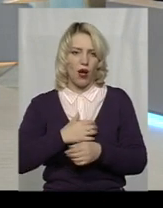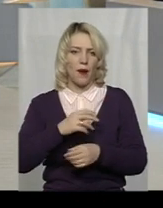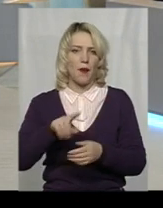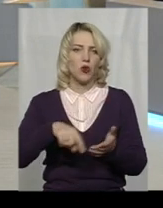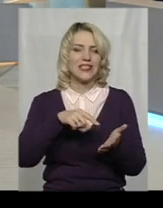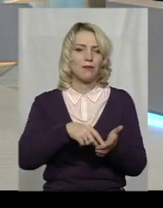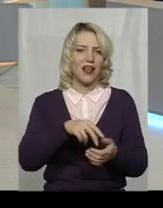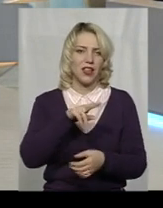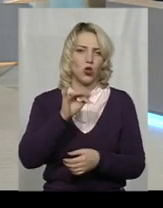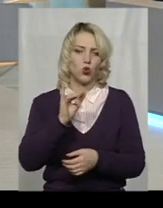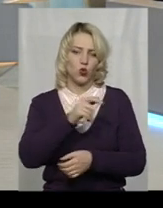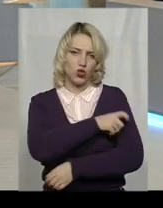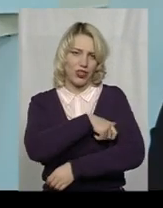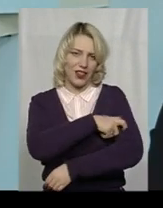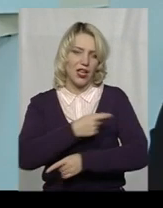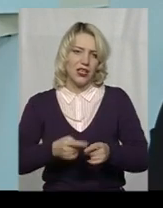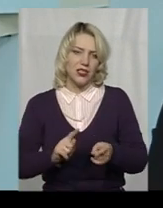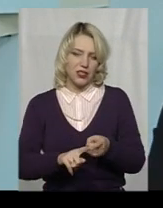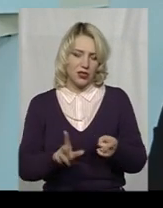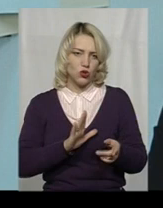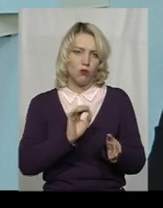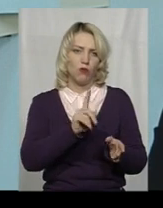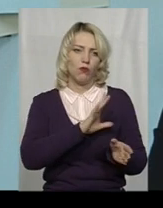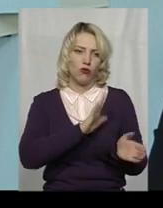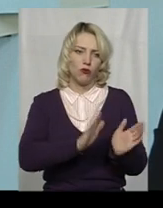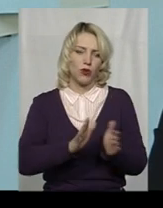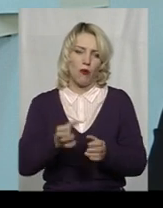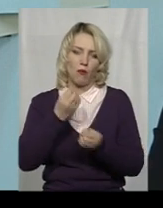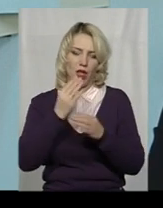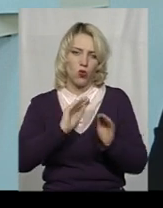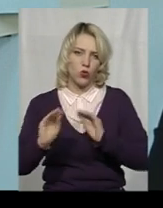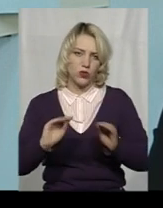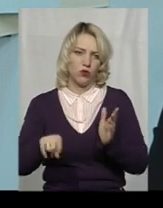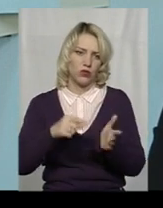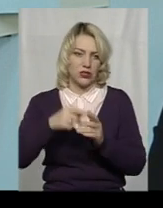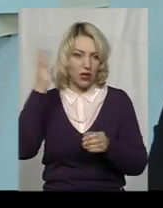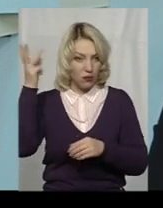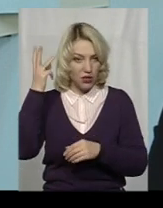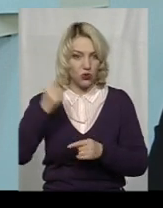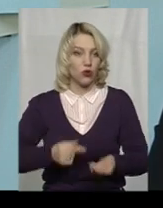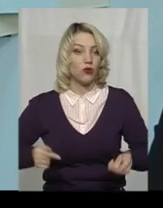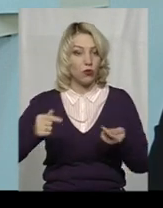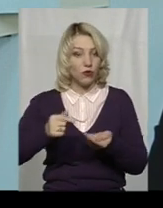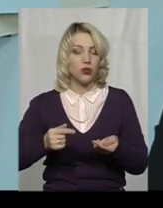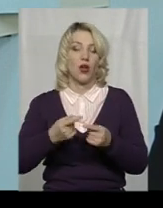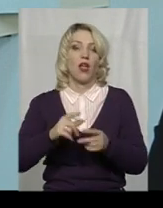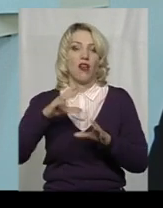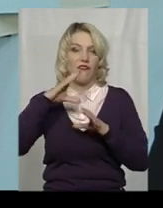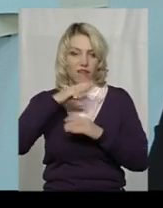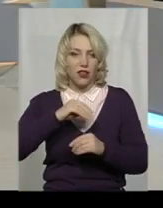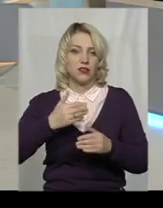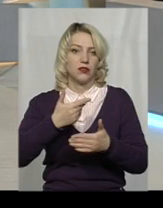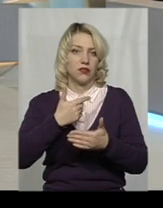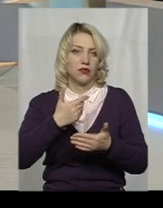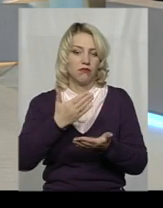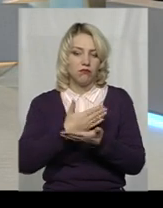дружини – це навести порядок, скажімо, в благоустрій в місті Хмельницькому. Відповідно, ефект ми вимірюємо в